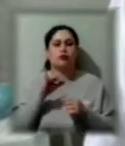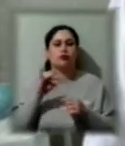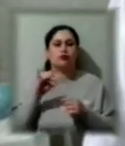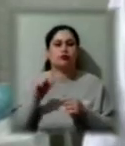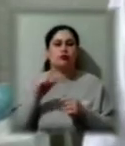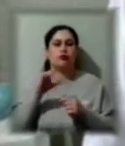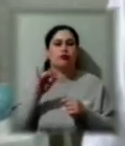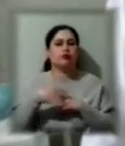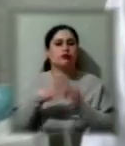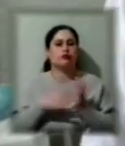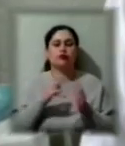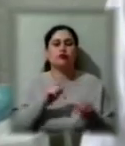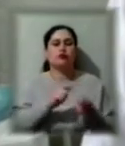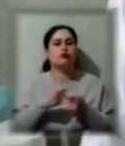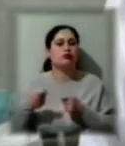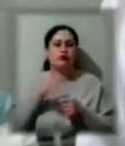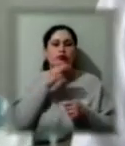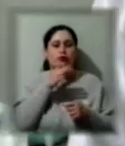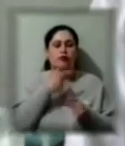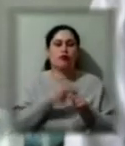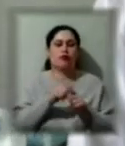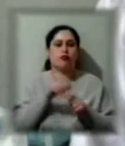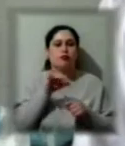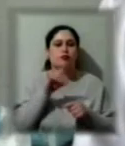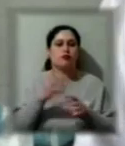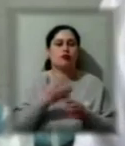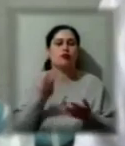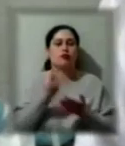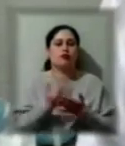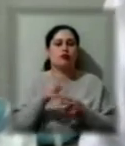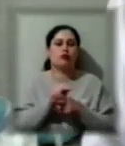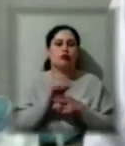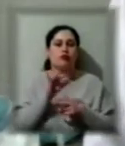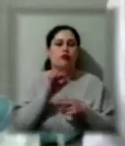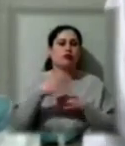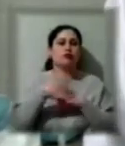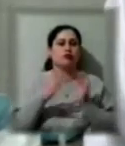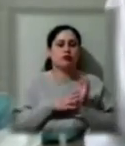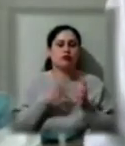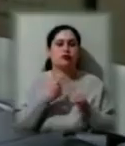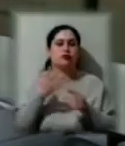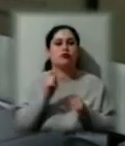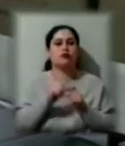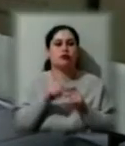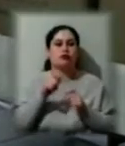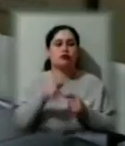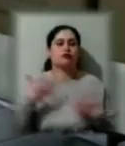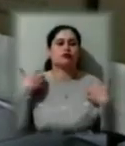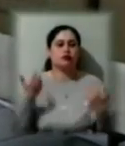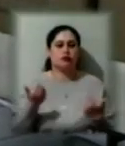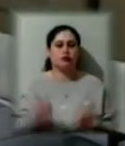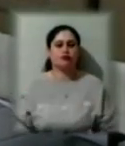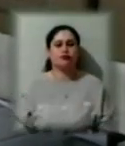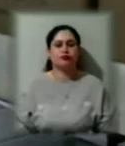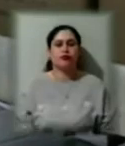затягувати час. А також пацієнтів, котрі лежать та лікуються від COVID-19, контролювати їх одужання. Апарат китайського